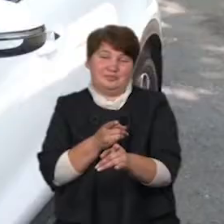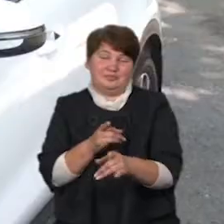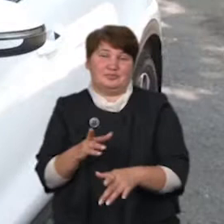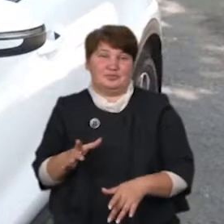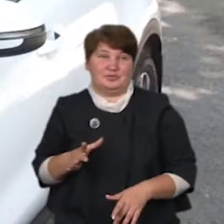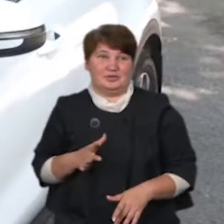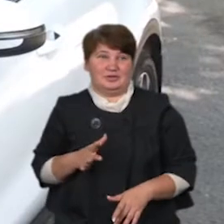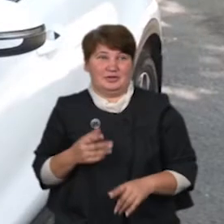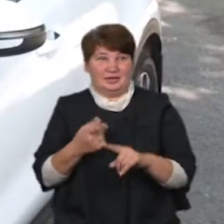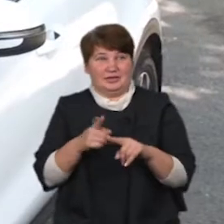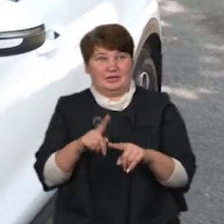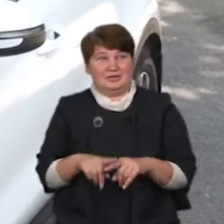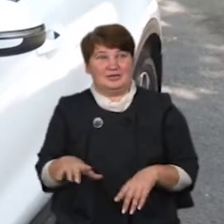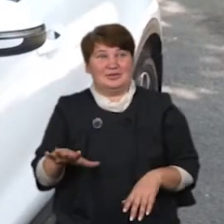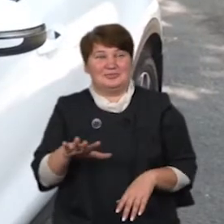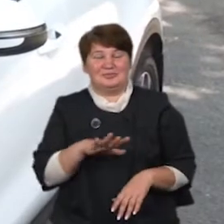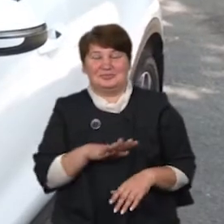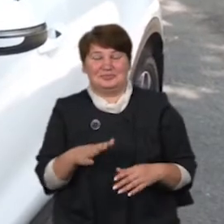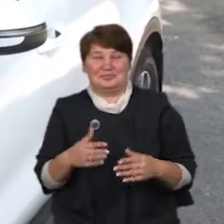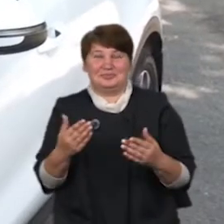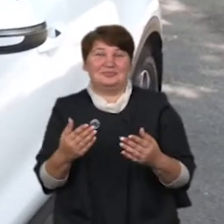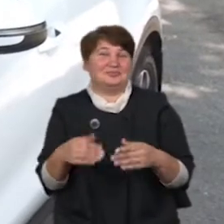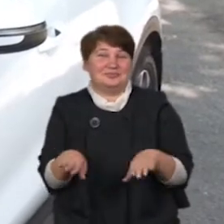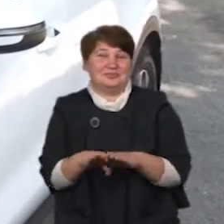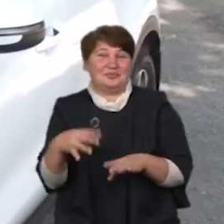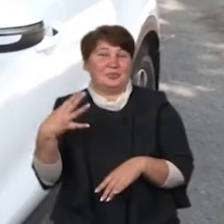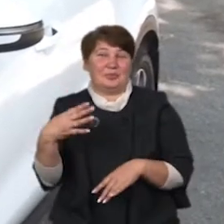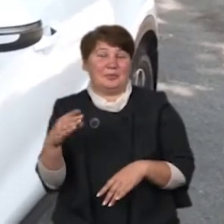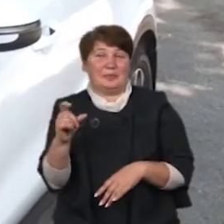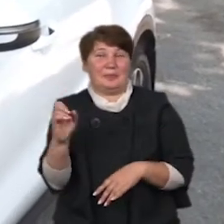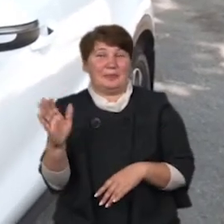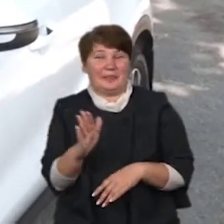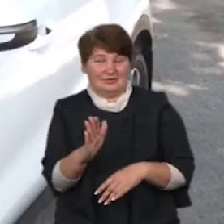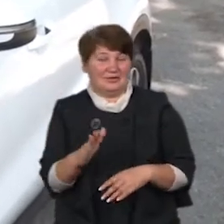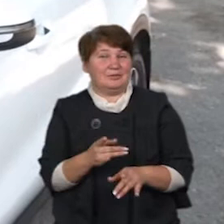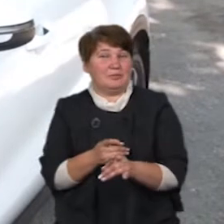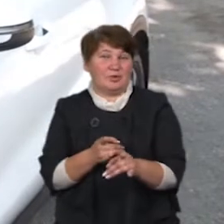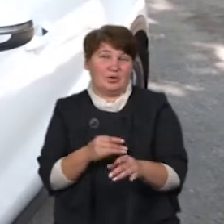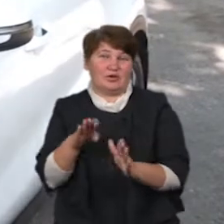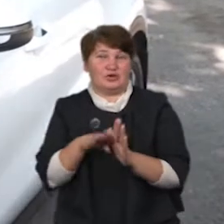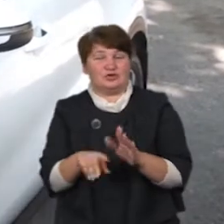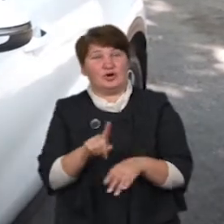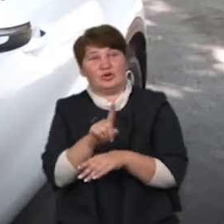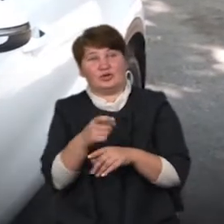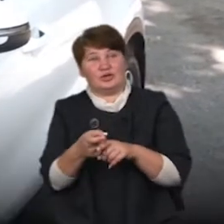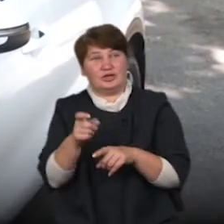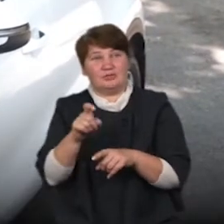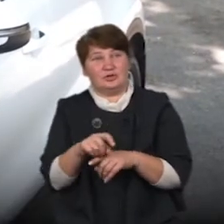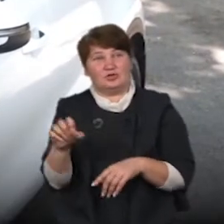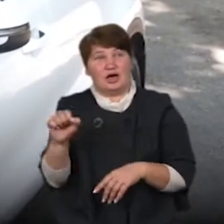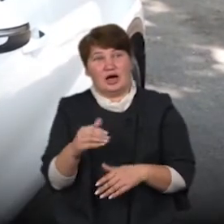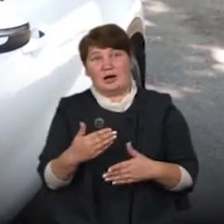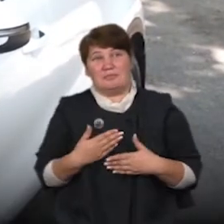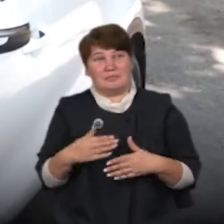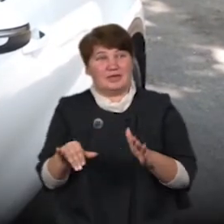Це було просто якимось випробами, тому що 40 хвилин – це в найкращому розкладі, в найгіршому – це могло бути година, більше. А мій рекорд